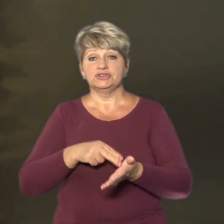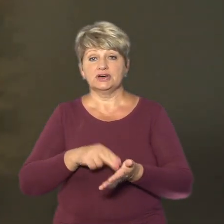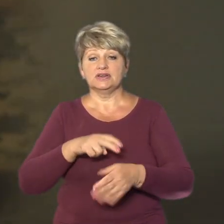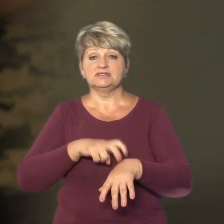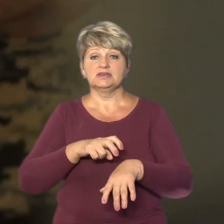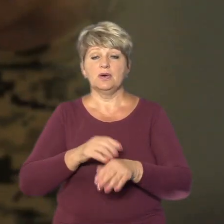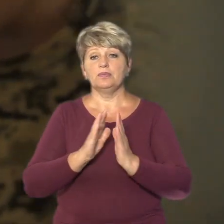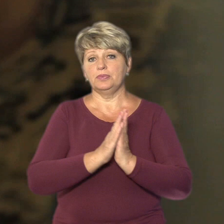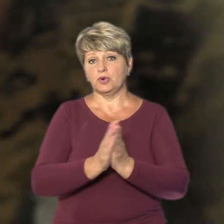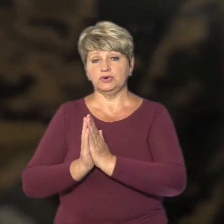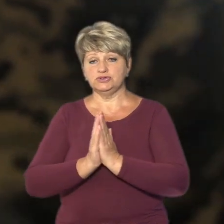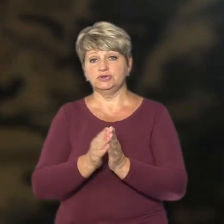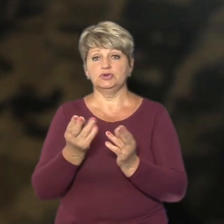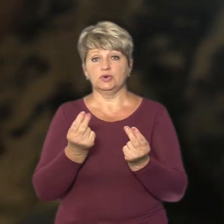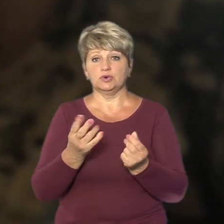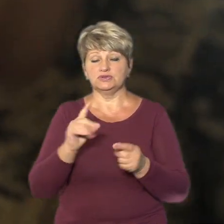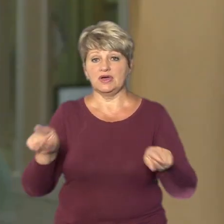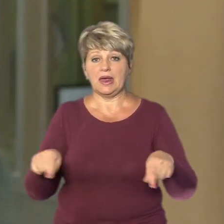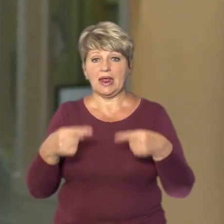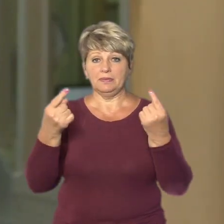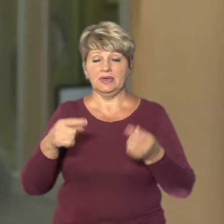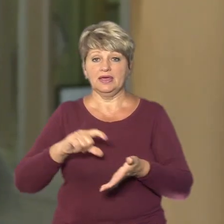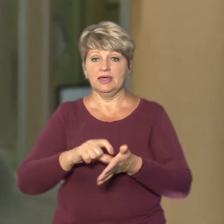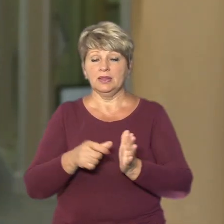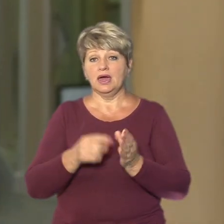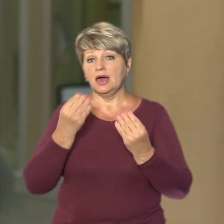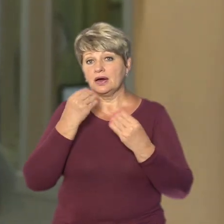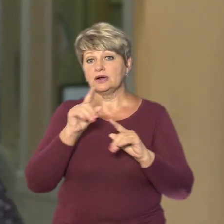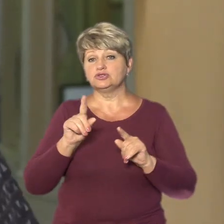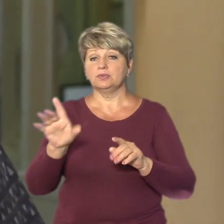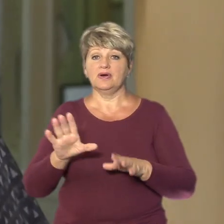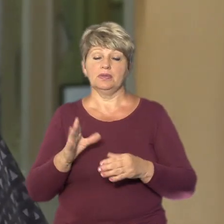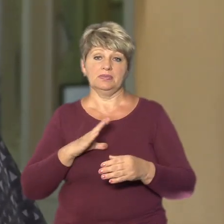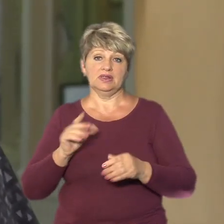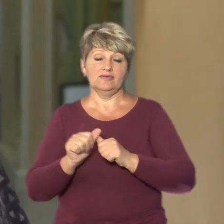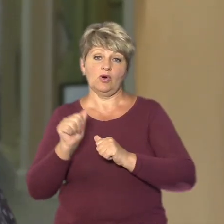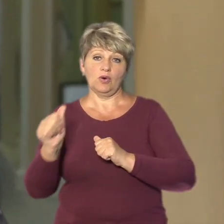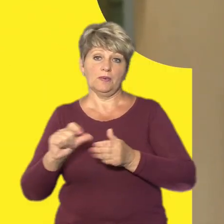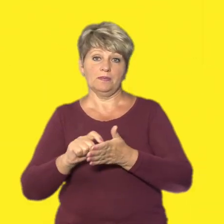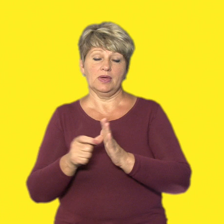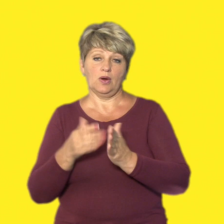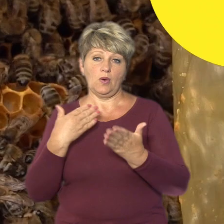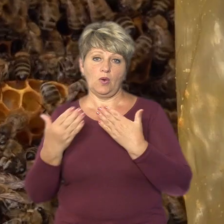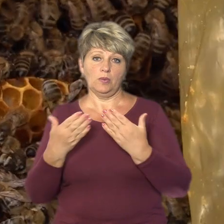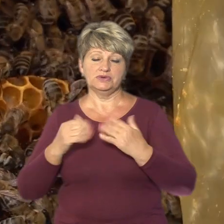просять грошей на реабілітаційну кімнату. Краще, щоб вони були в окремому місті. Вони спілкуваються друг з другом.